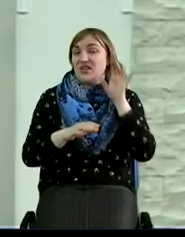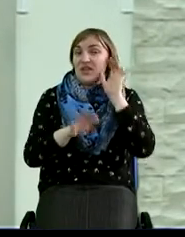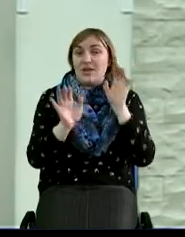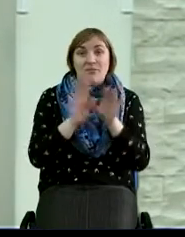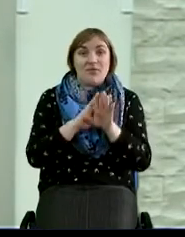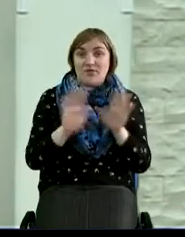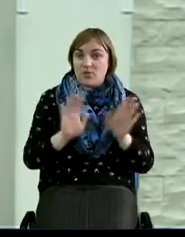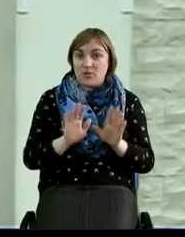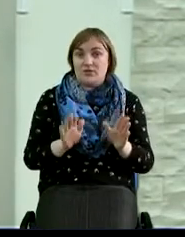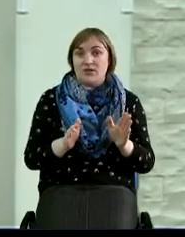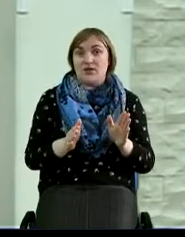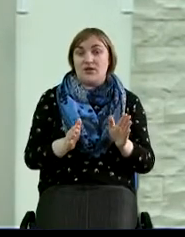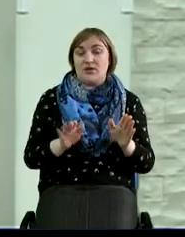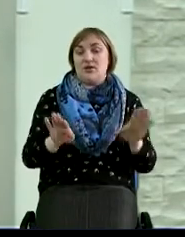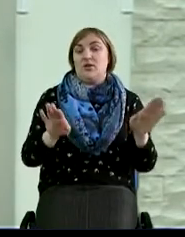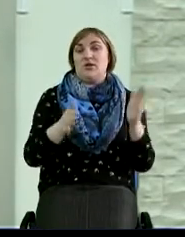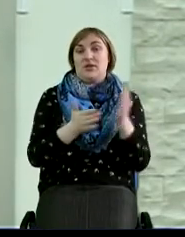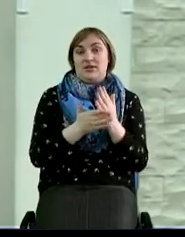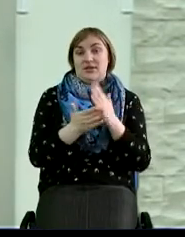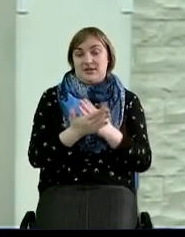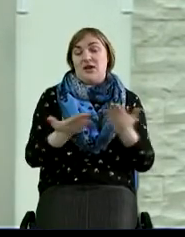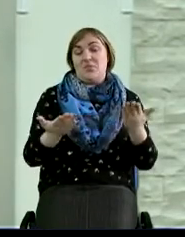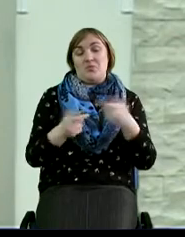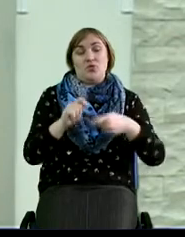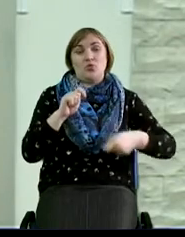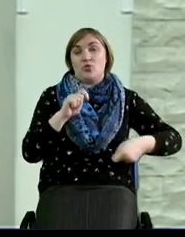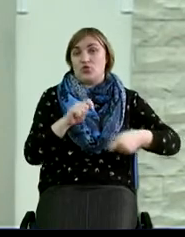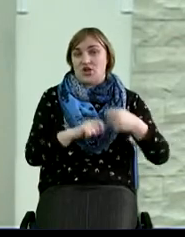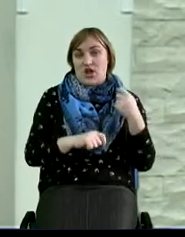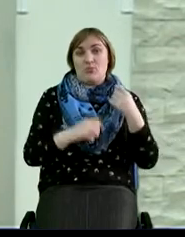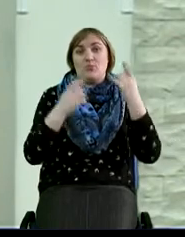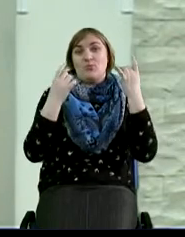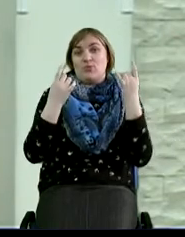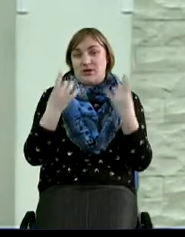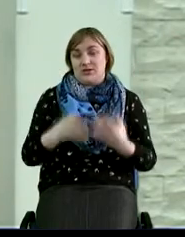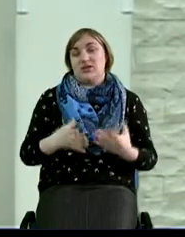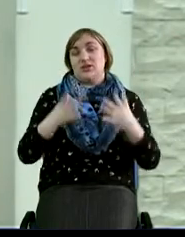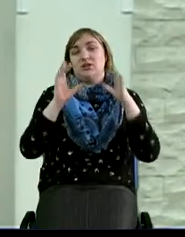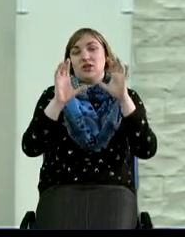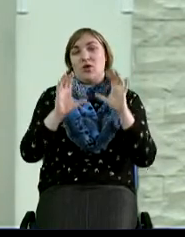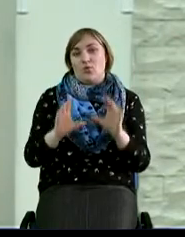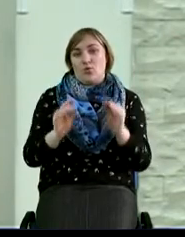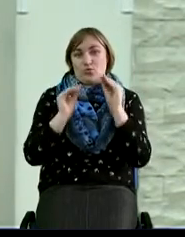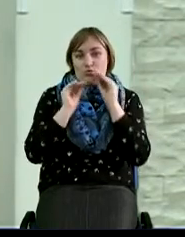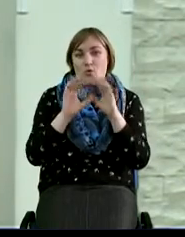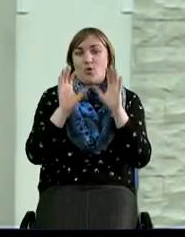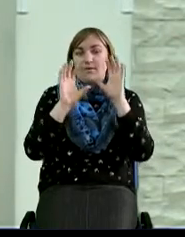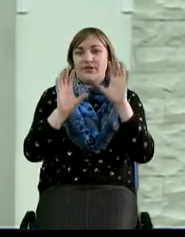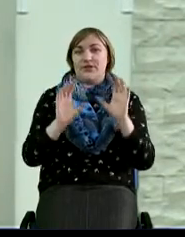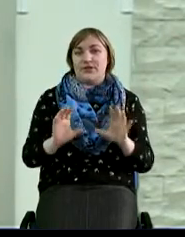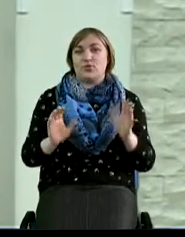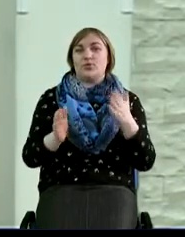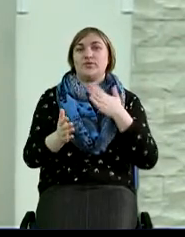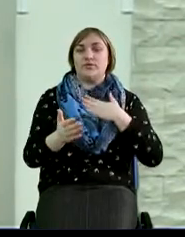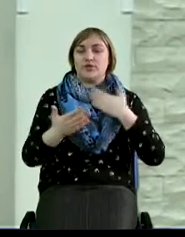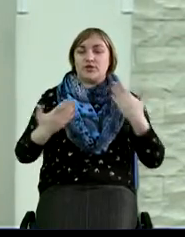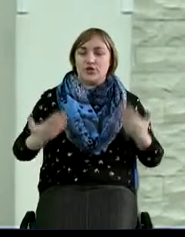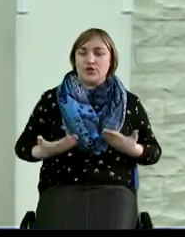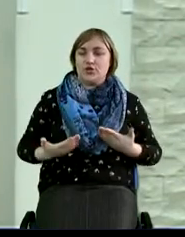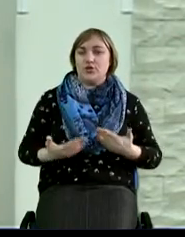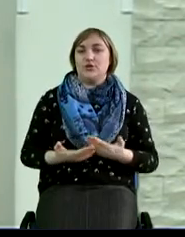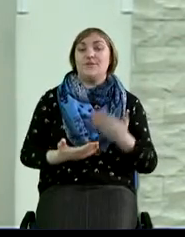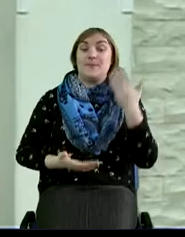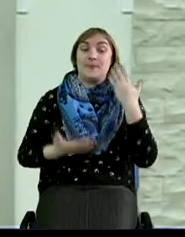им, то таким мы образом нарушаем простые, скажем так, законы, духовные законы в нашей жизни с вами.